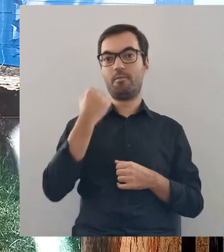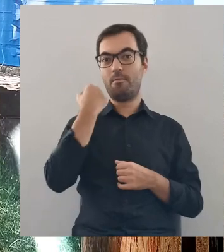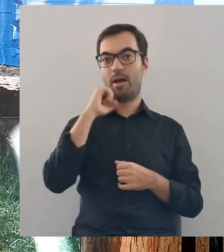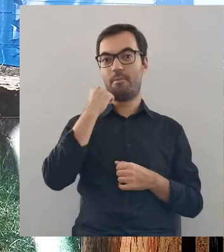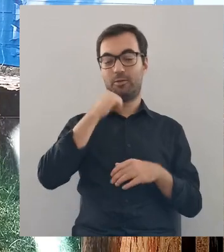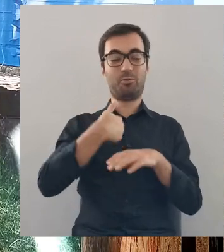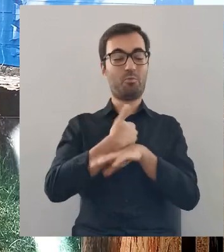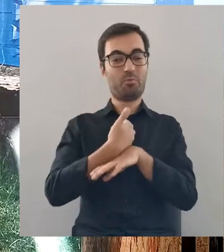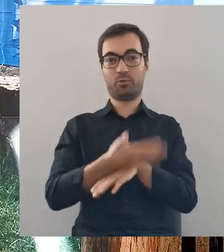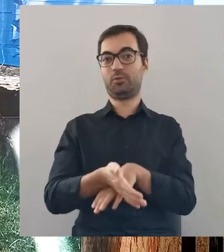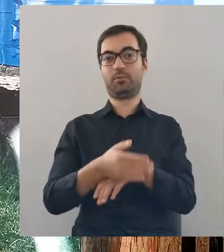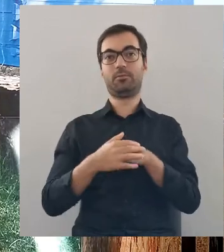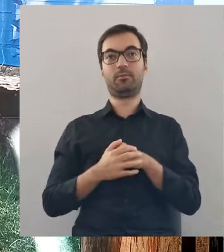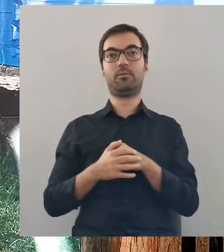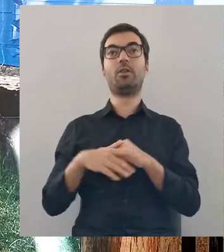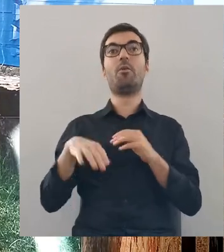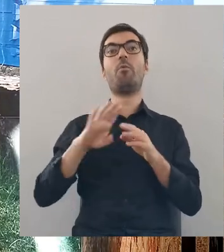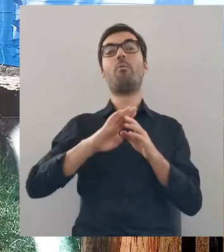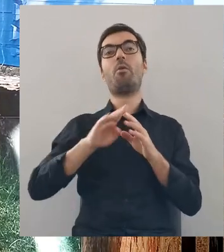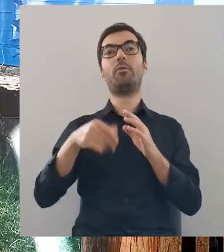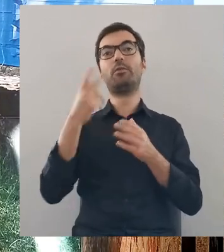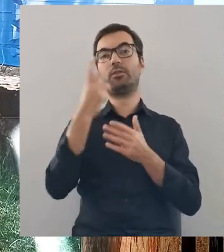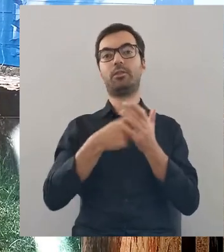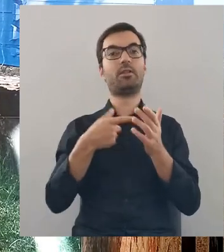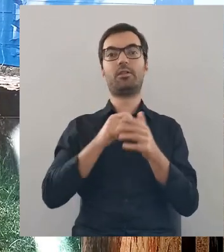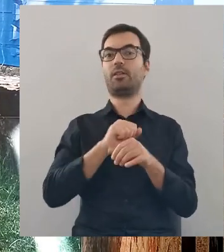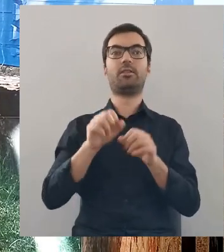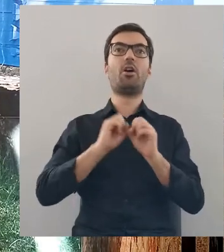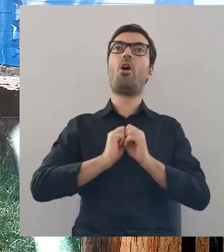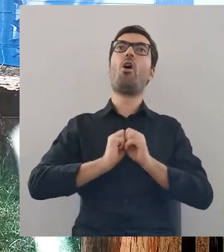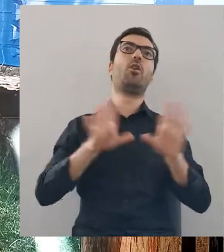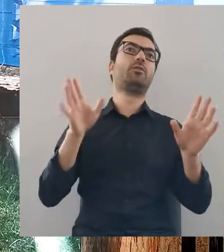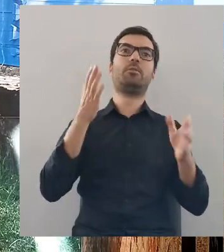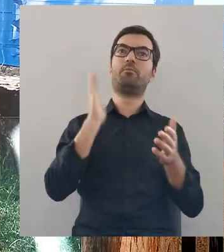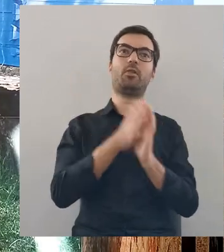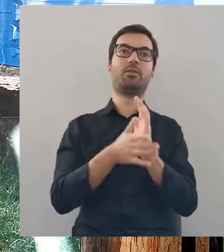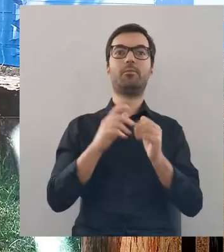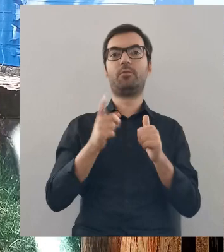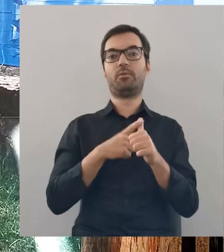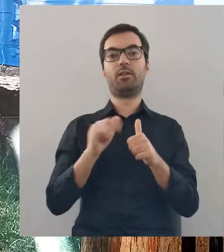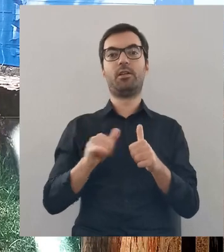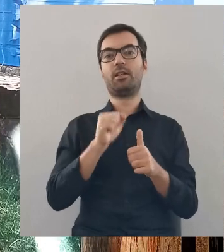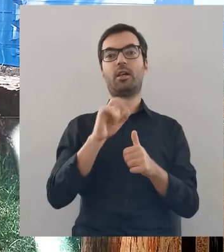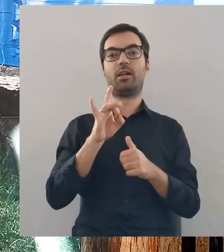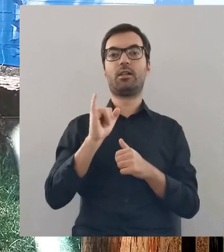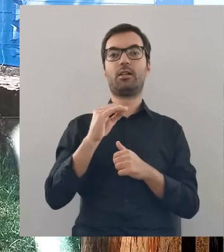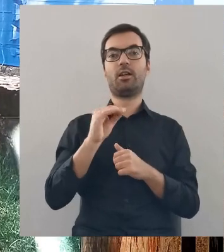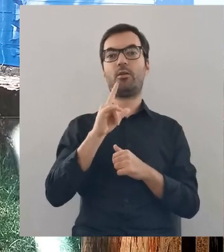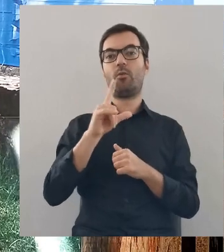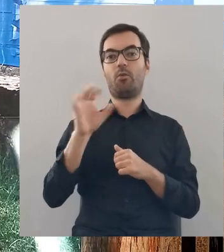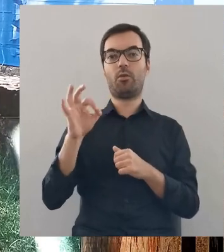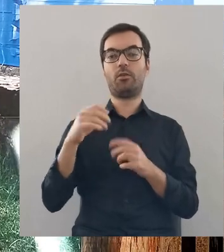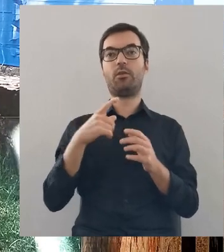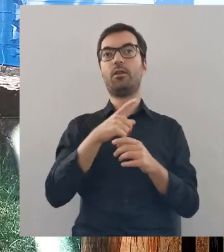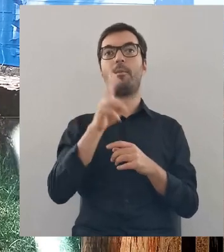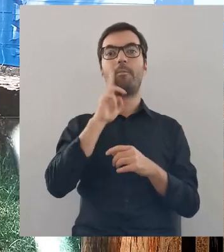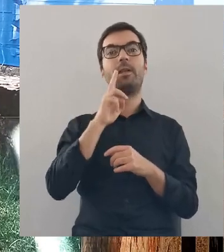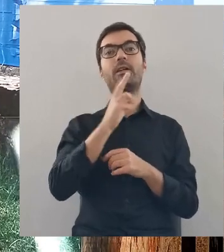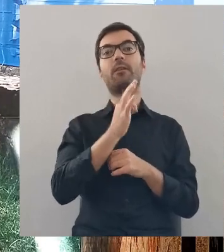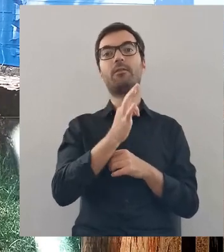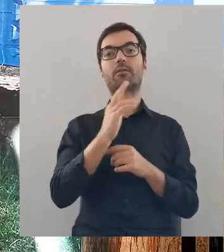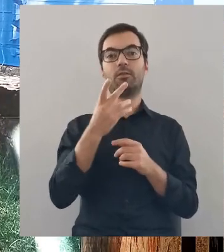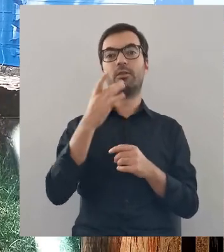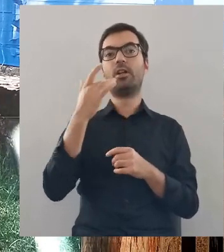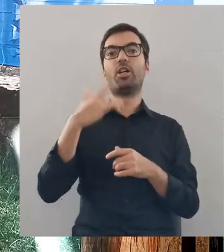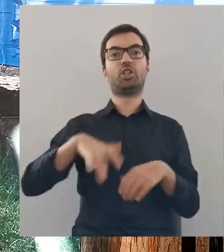To jest strasznie, strasznie późno. Potem już się doczytałam, że to nie jest taka oczywista sprawa, bo po pierwsze, Jagiełło na przykład, no